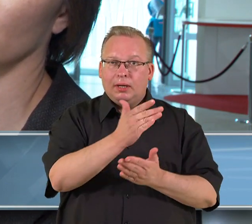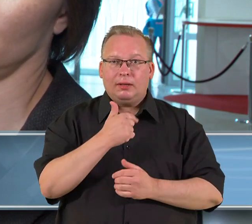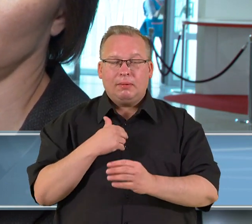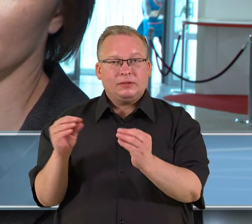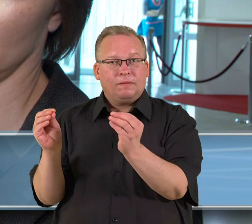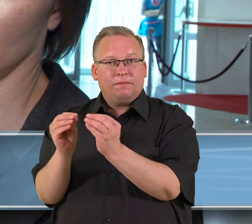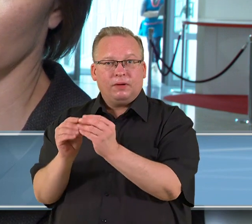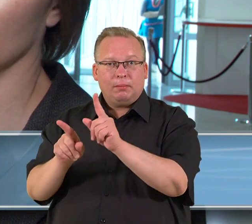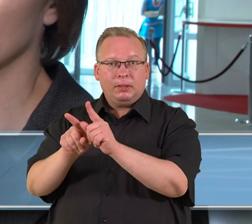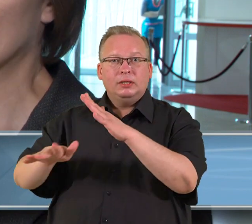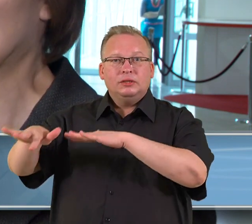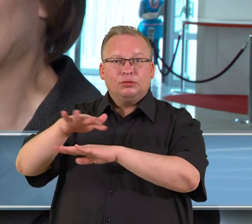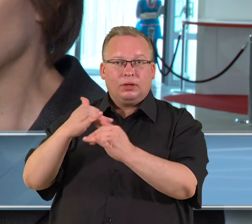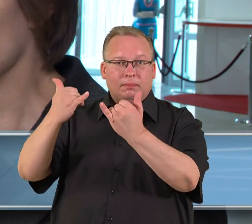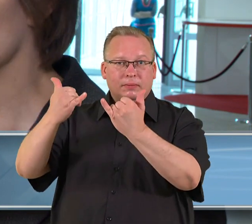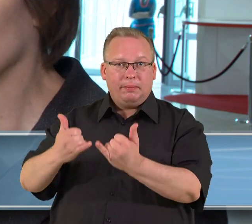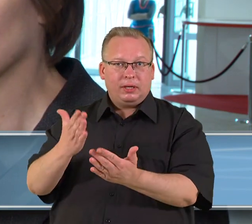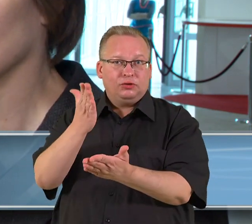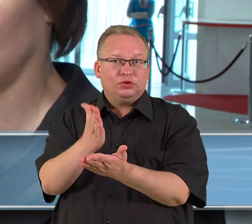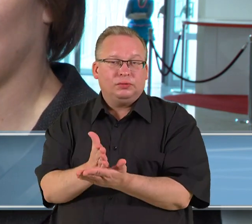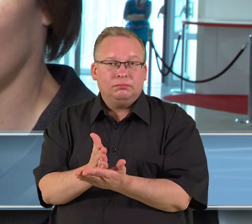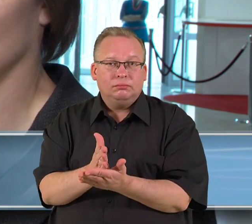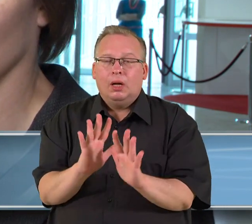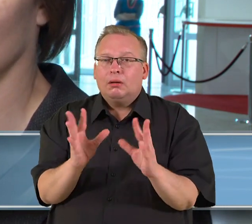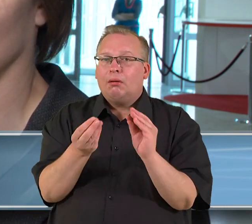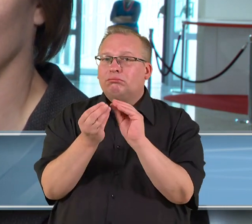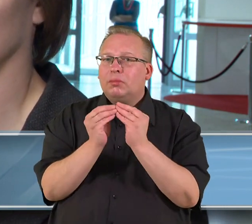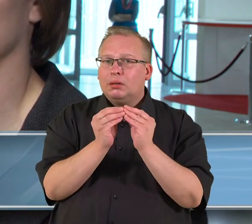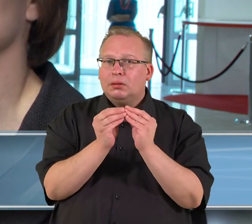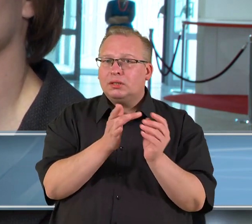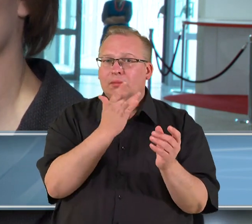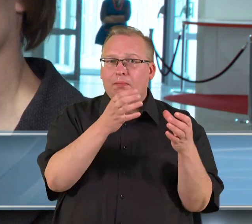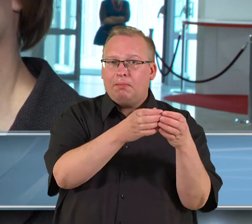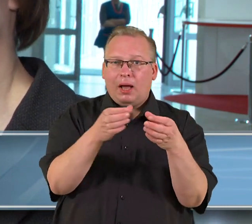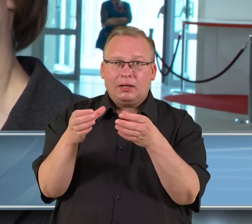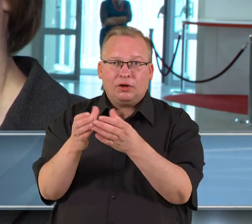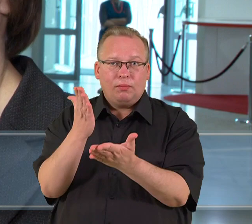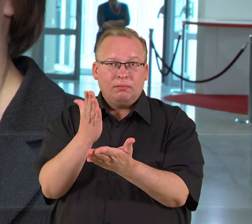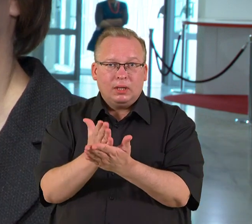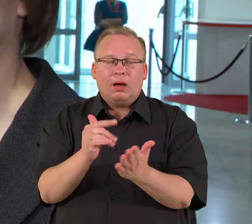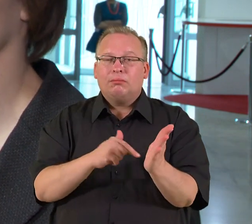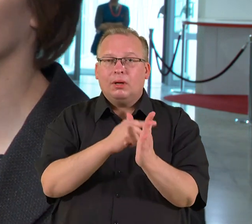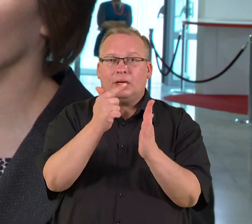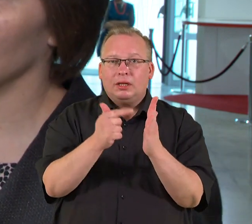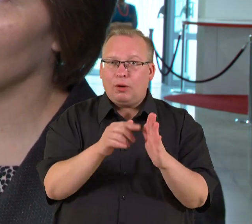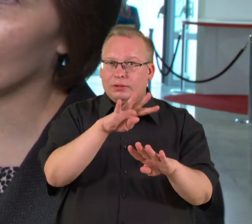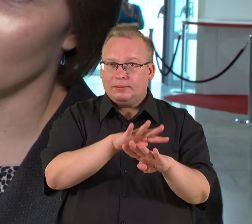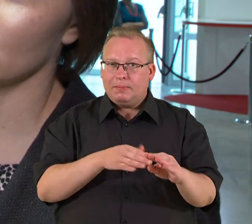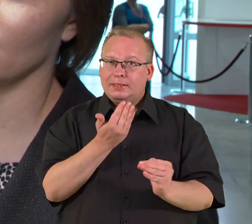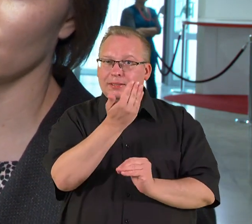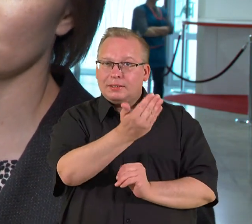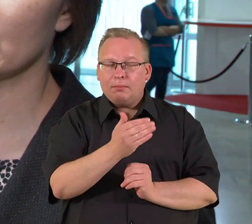išlaikome tokią situaciją kaip dabar. Ką reiškia tartis partijoms, tai matyti, čia jau yra klausimas Seimui ir